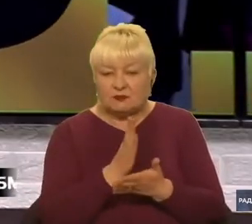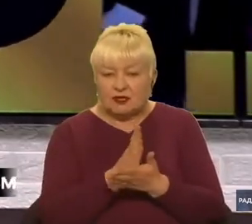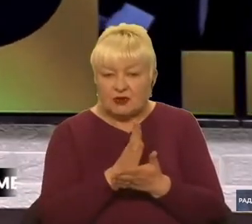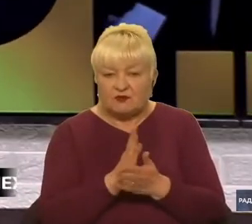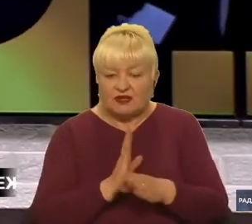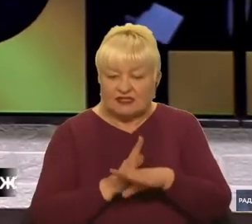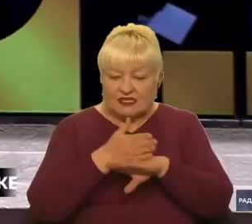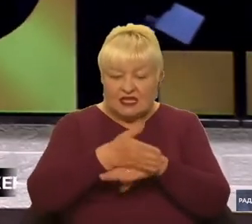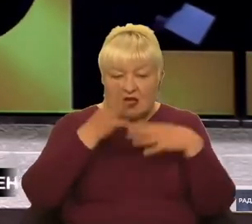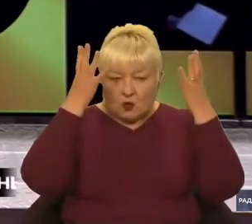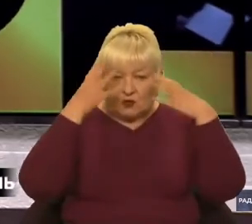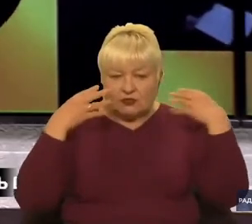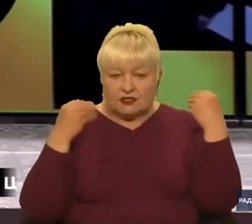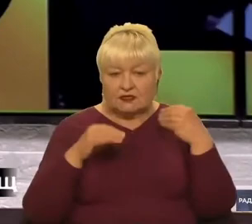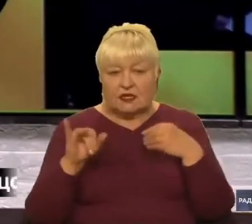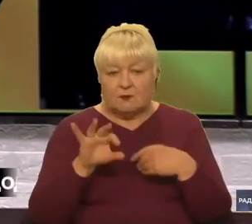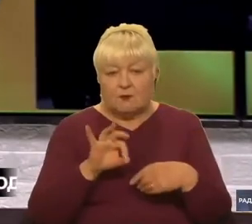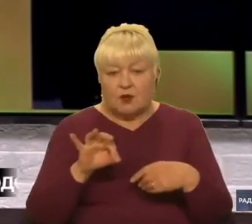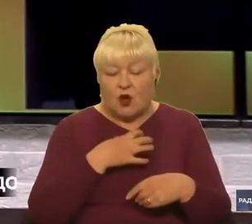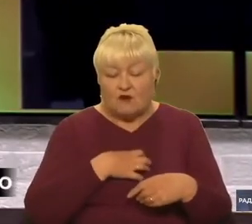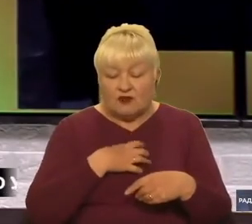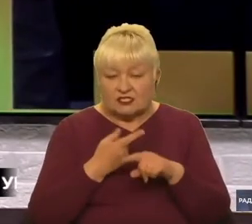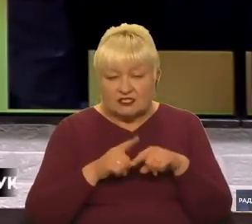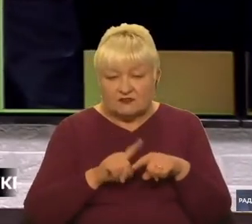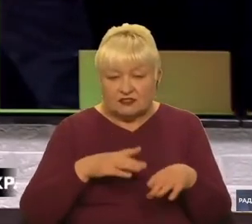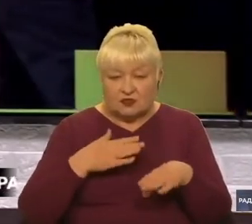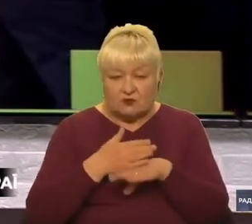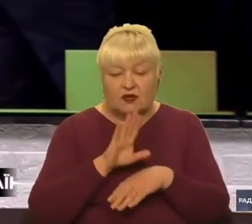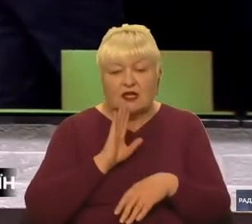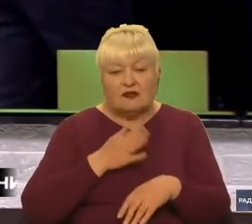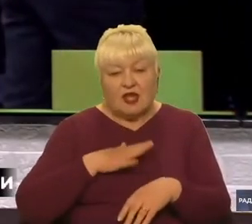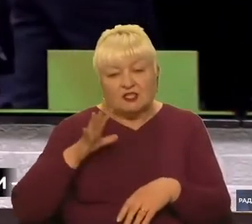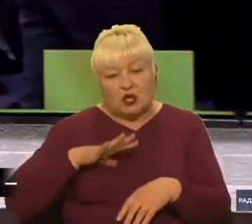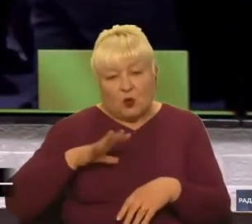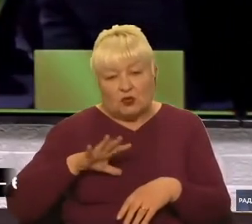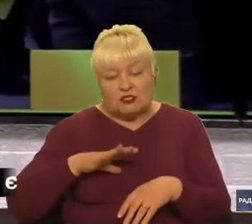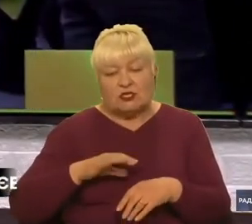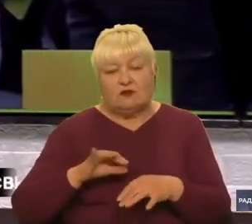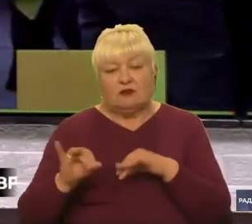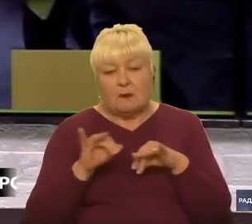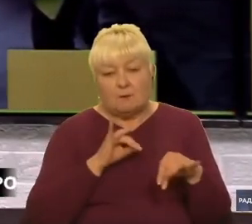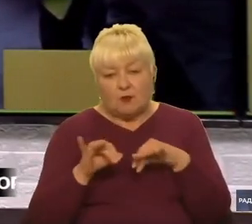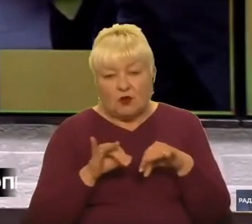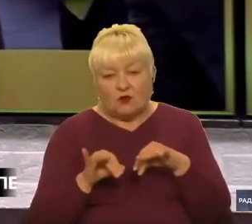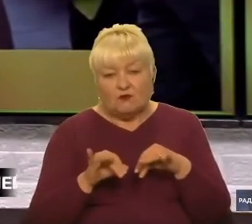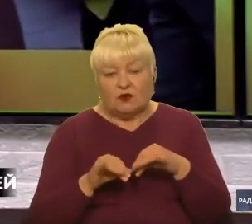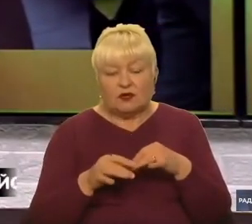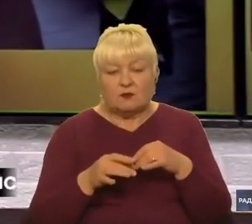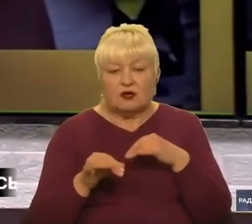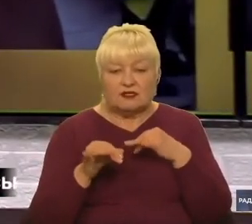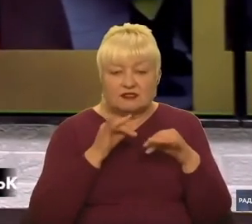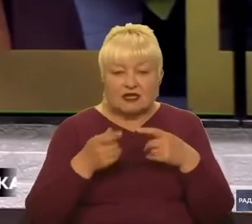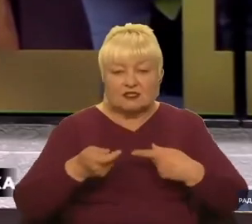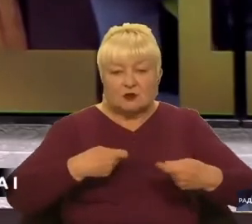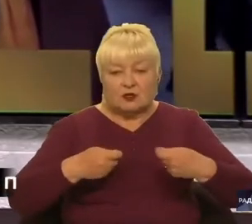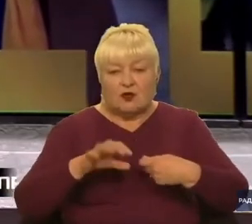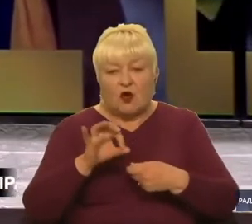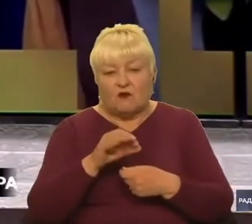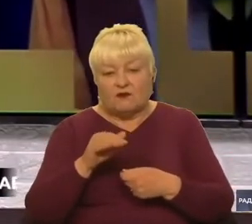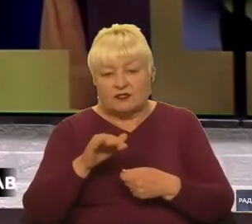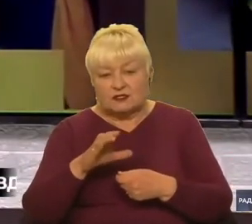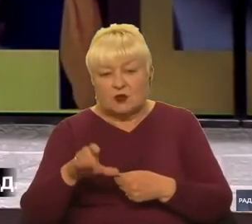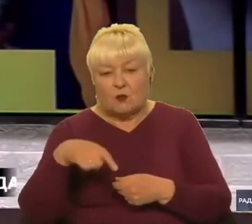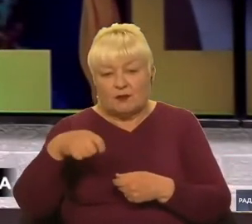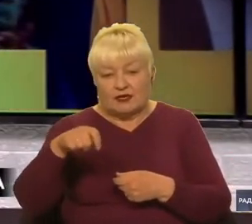Нідерландах. І, власне, про важливість цього візиту. Наші очікування від нього поговоримо з радником керівника Офісу президента